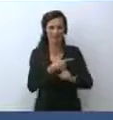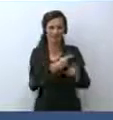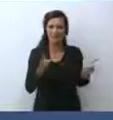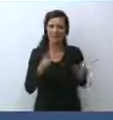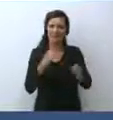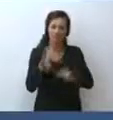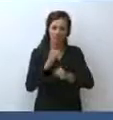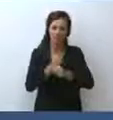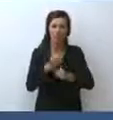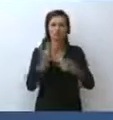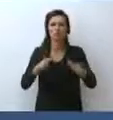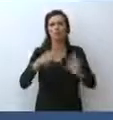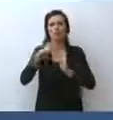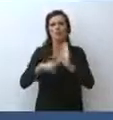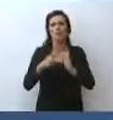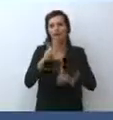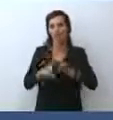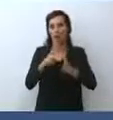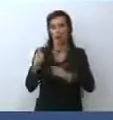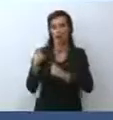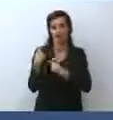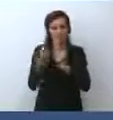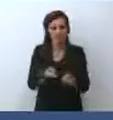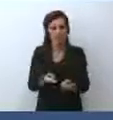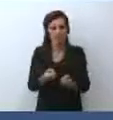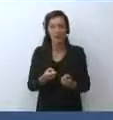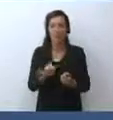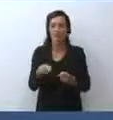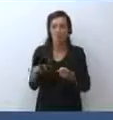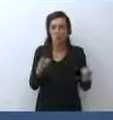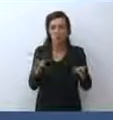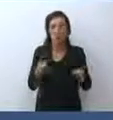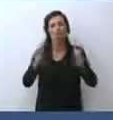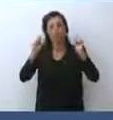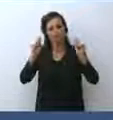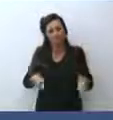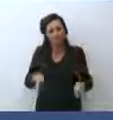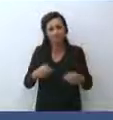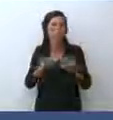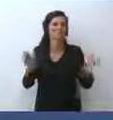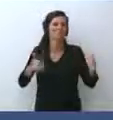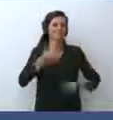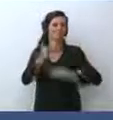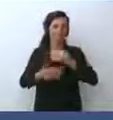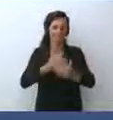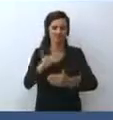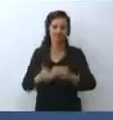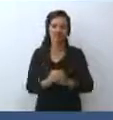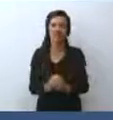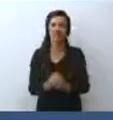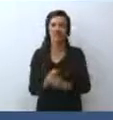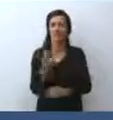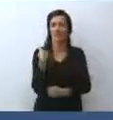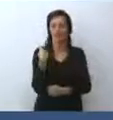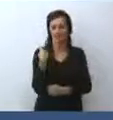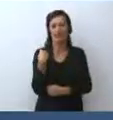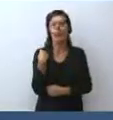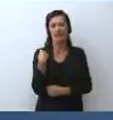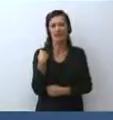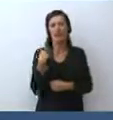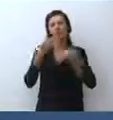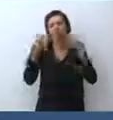aprile per questa fase di ripartenza. Ieri, come sapete, è partita la fase